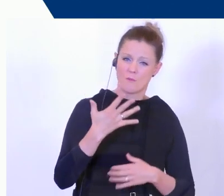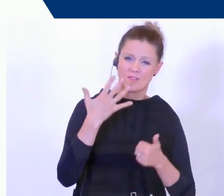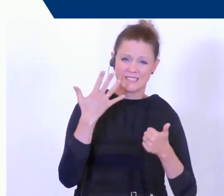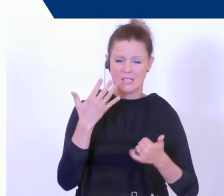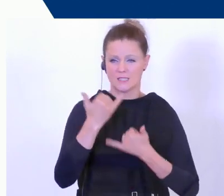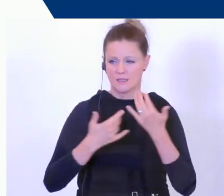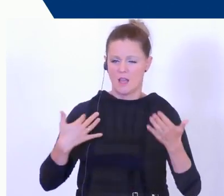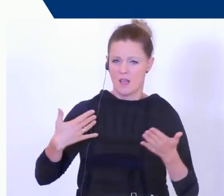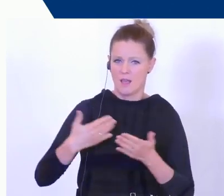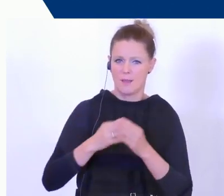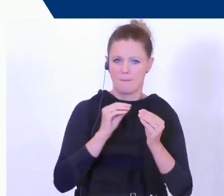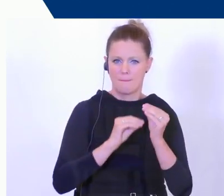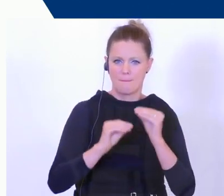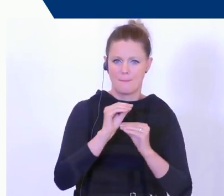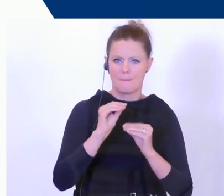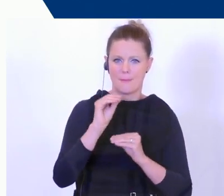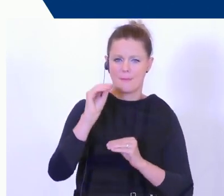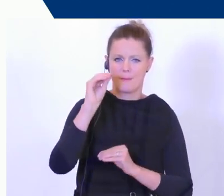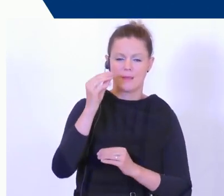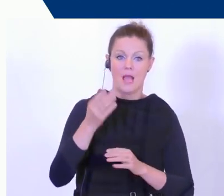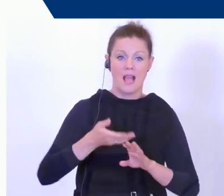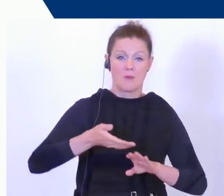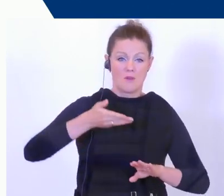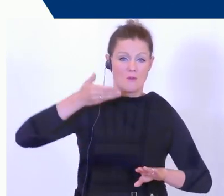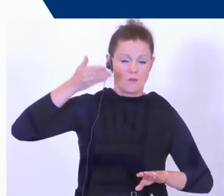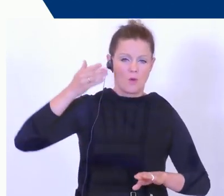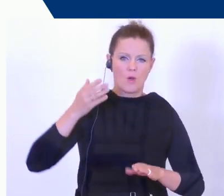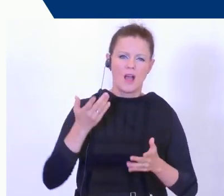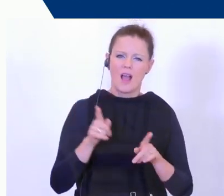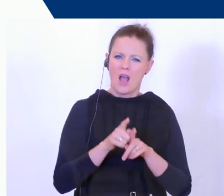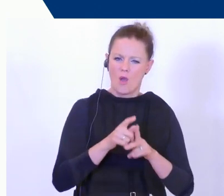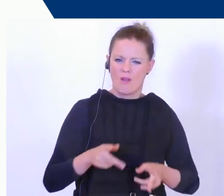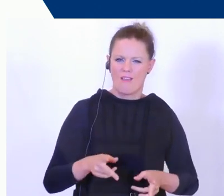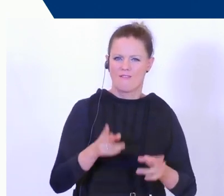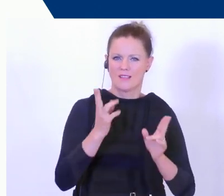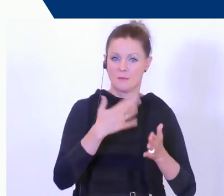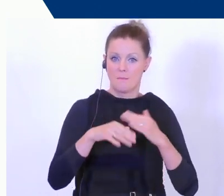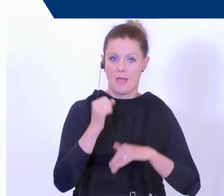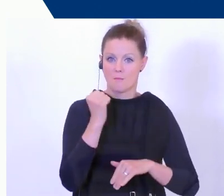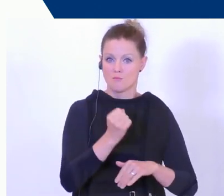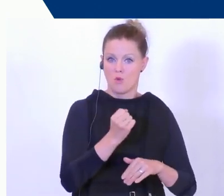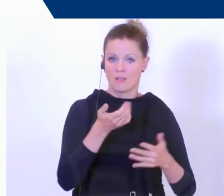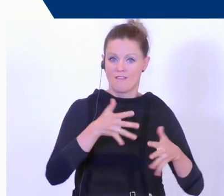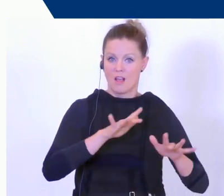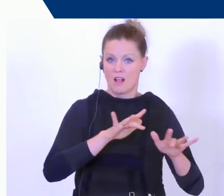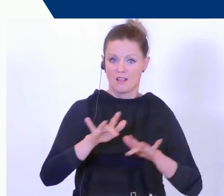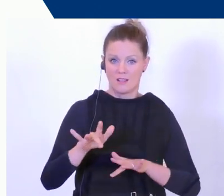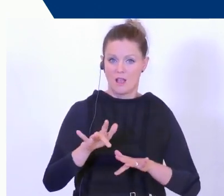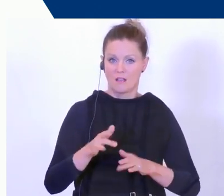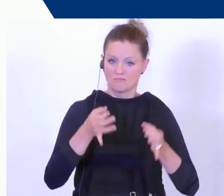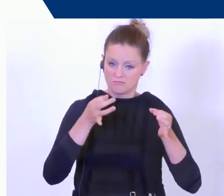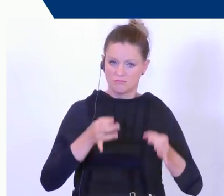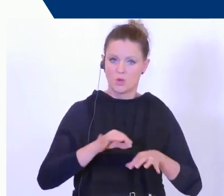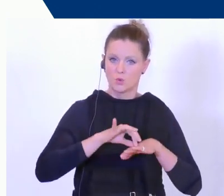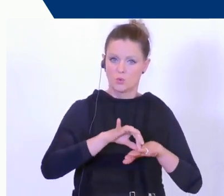gestiegen sind, aber durchaus wir früher Perioden hatten, wo wesentlich mehr Mordfälle stattgefunden haben, vollendete Morde.